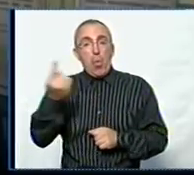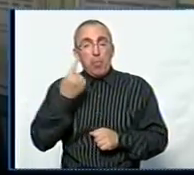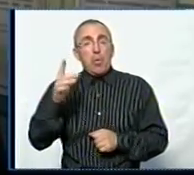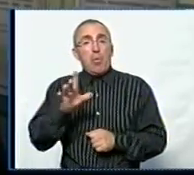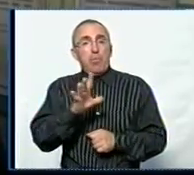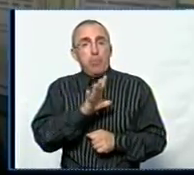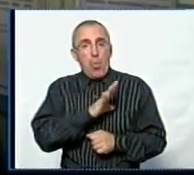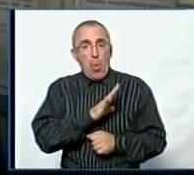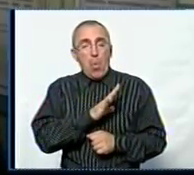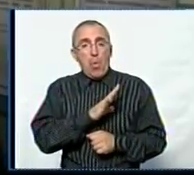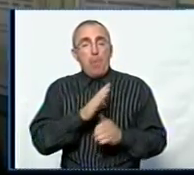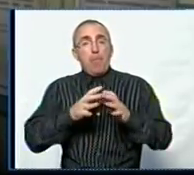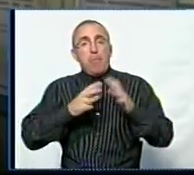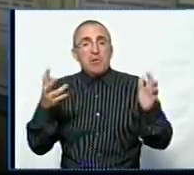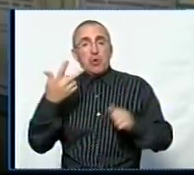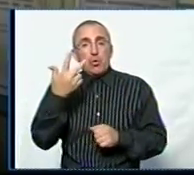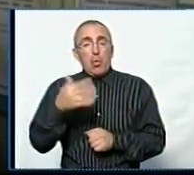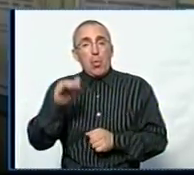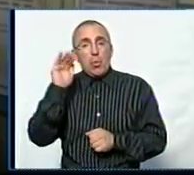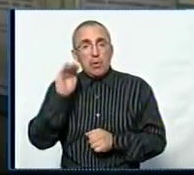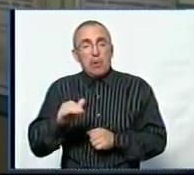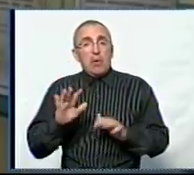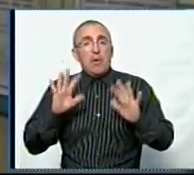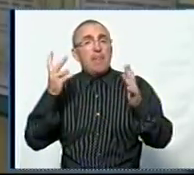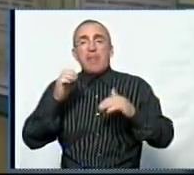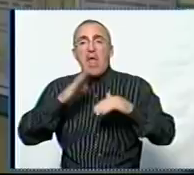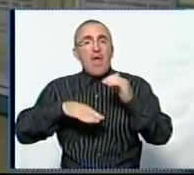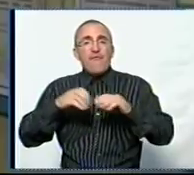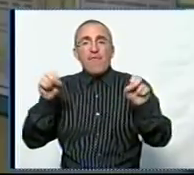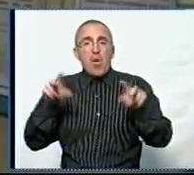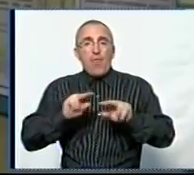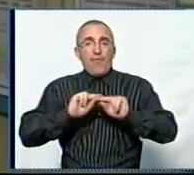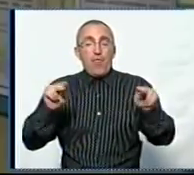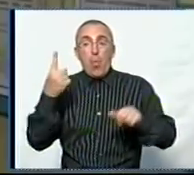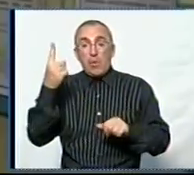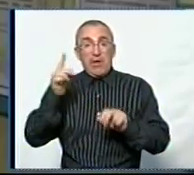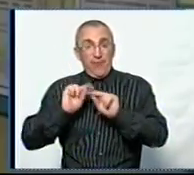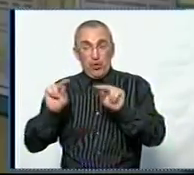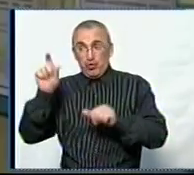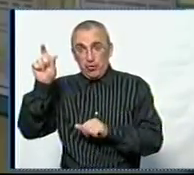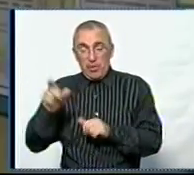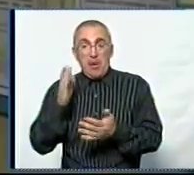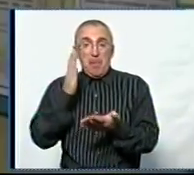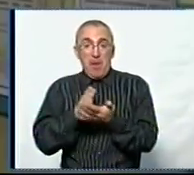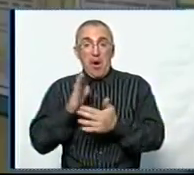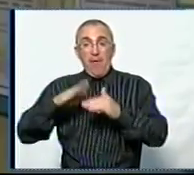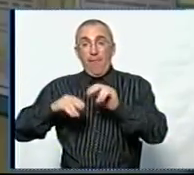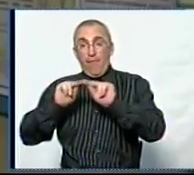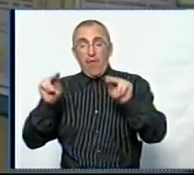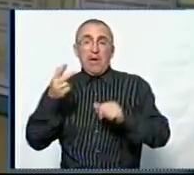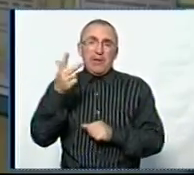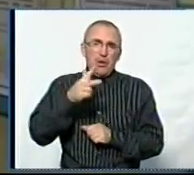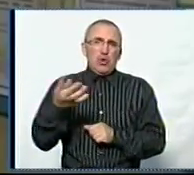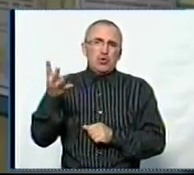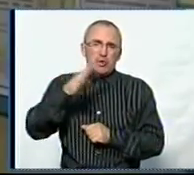більше трьох тисяч випадків нефахового викладання, коли один вчитель, маючи один фах, читає три,